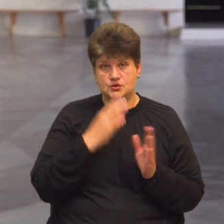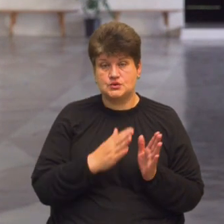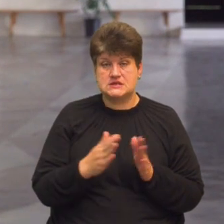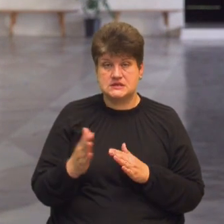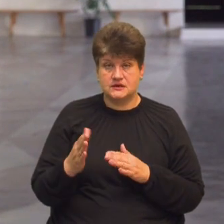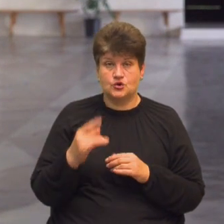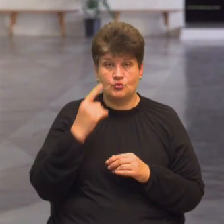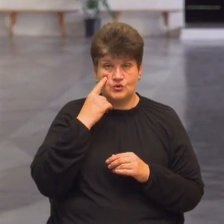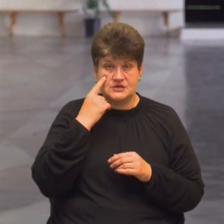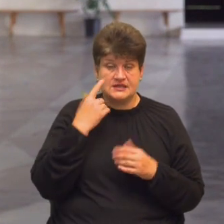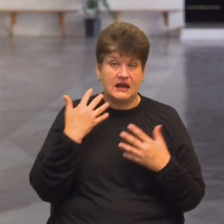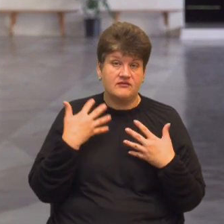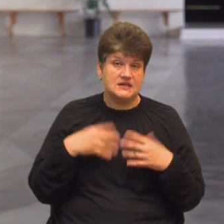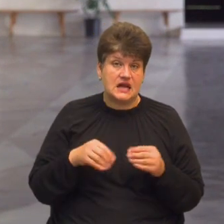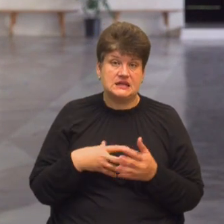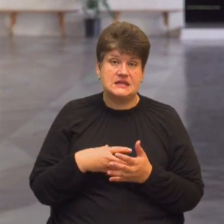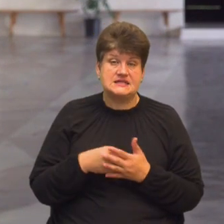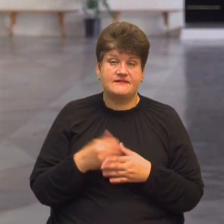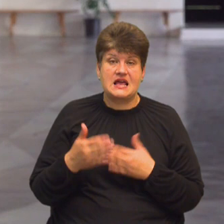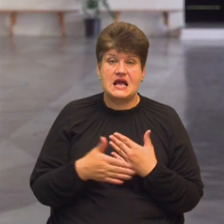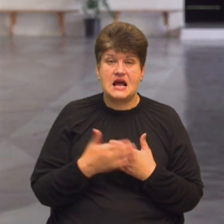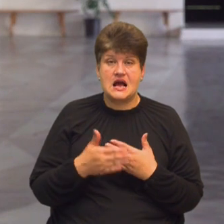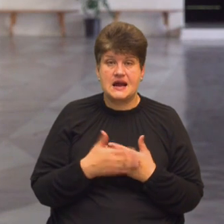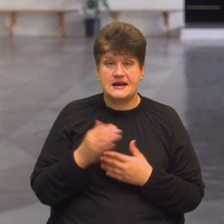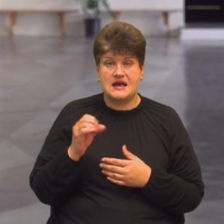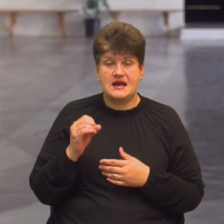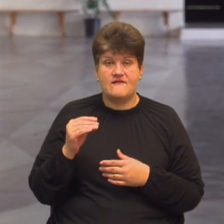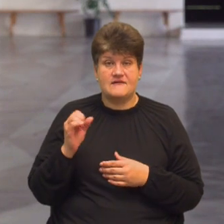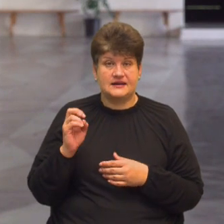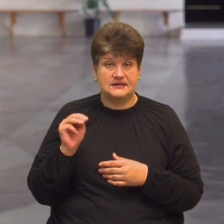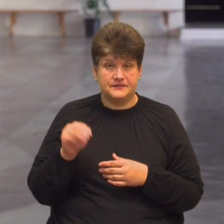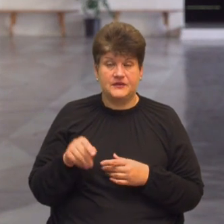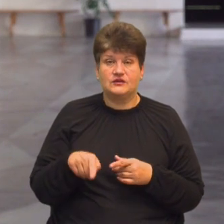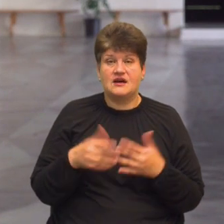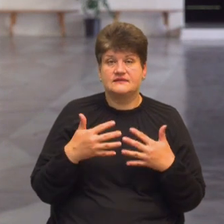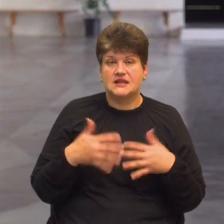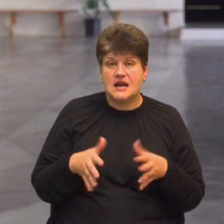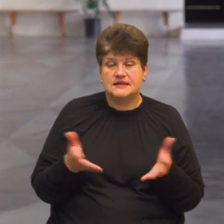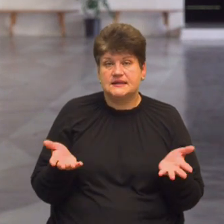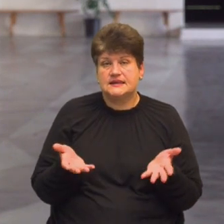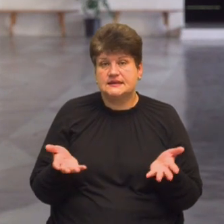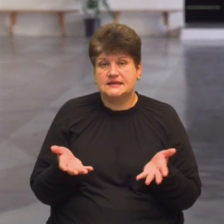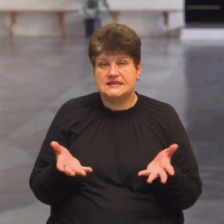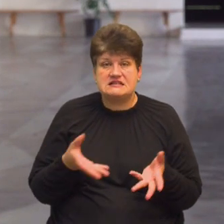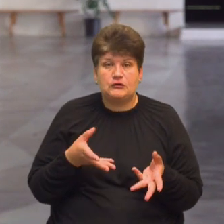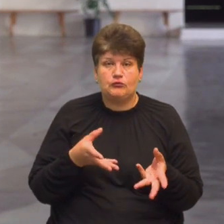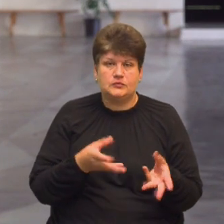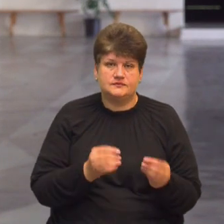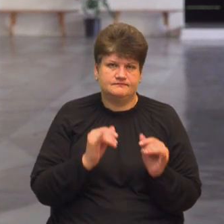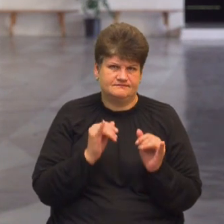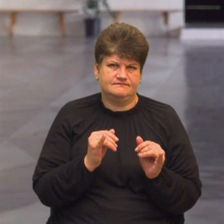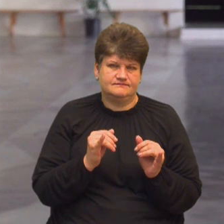оцінка втратила свій такий каральний ефект, вона втратила якийсь такий вплив на негативні